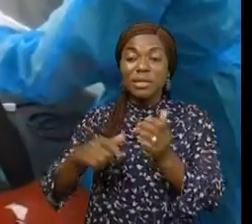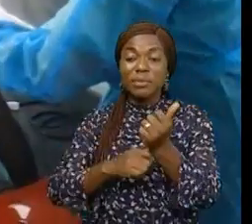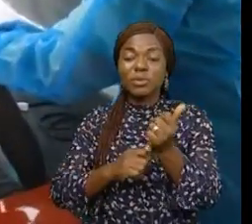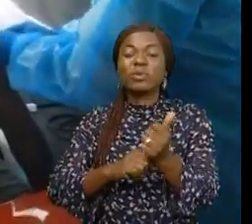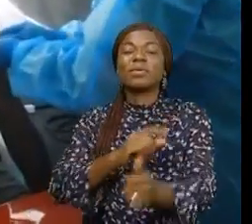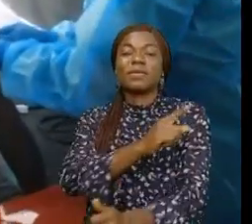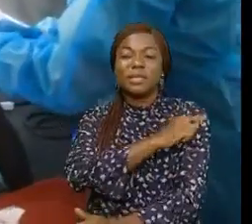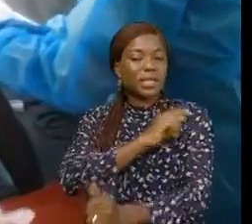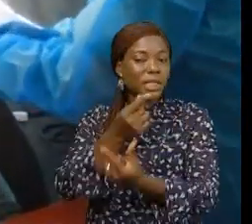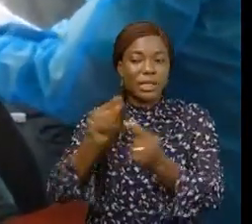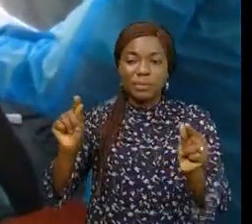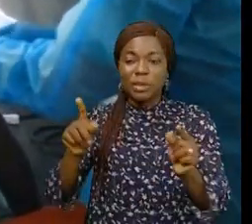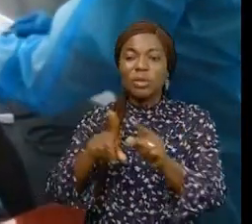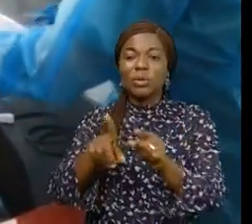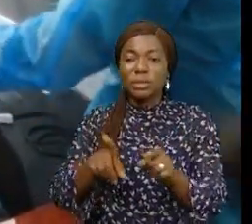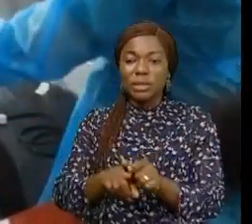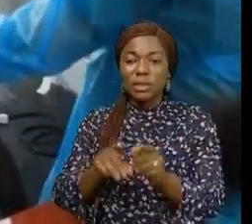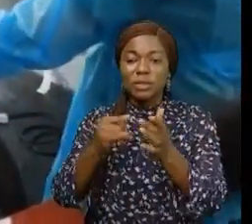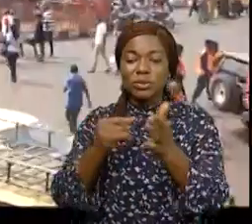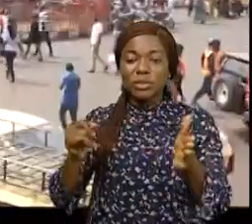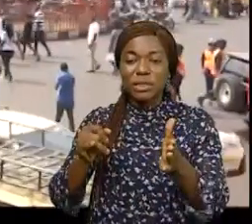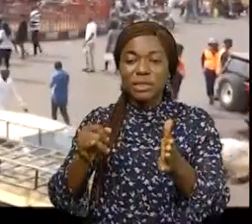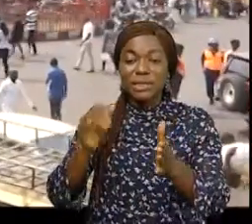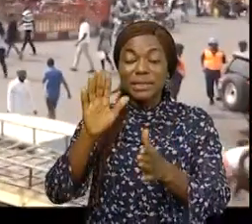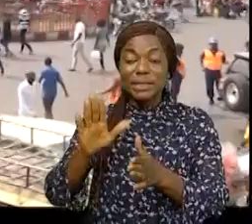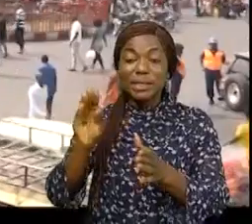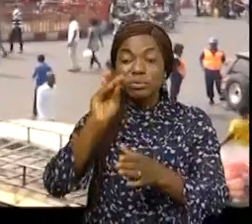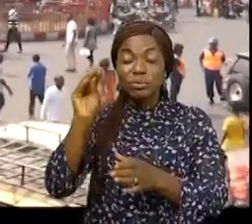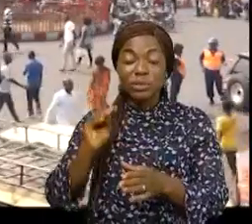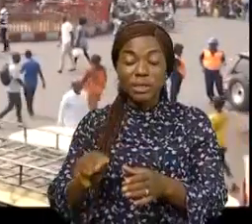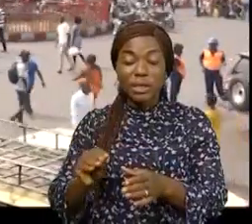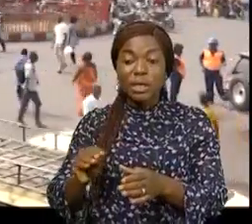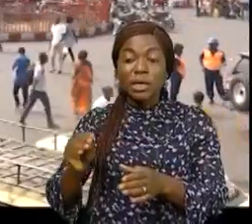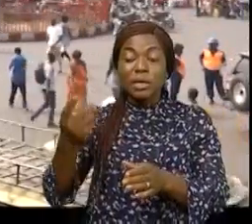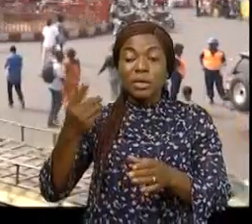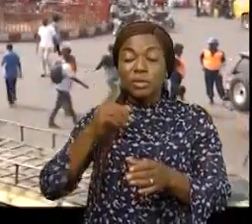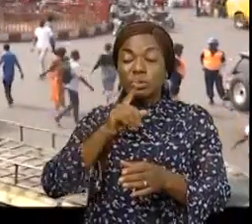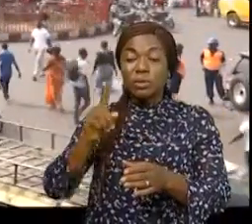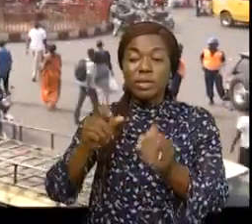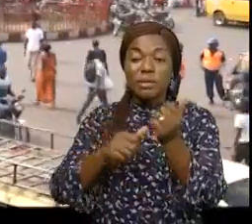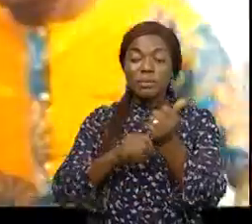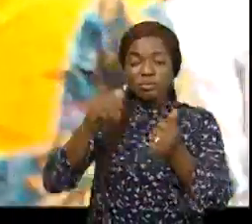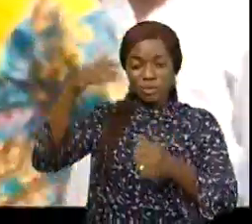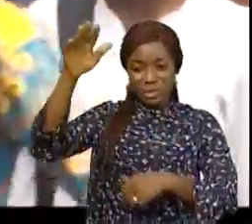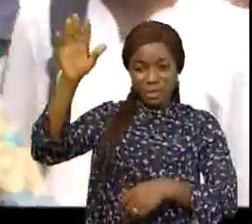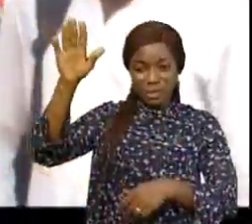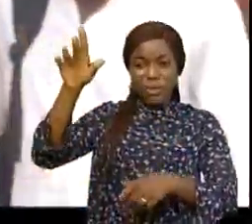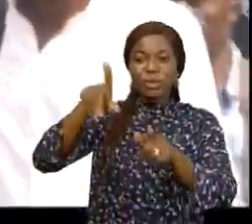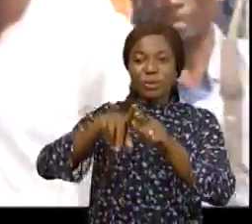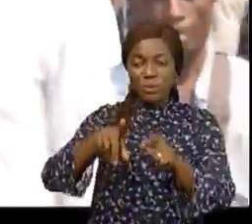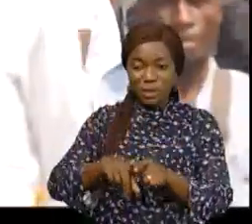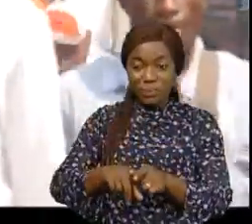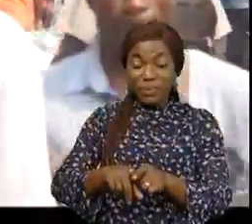la vaccination 65% sont des expatriés. Les Congolais représentent 25% car la majorité de la population